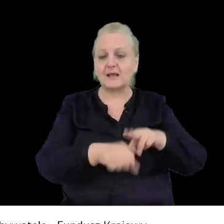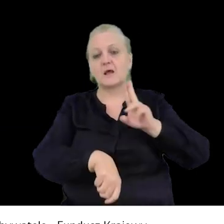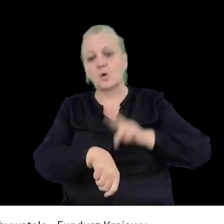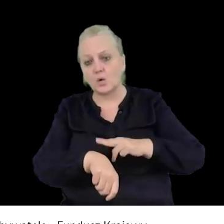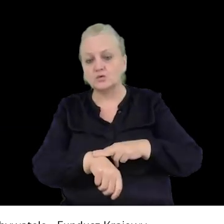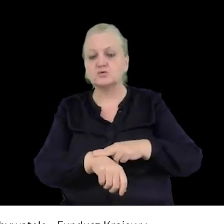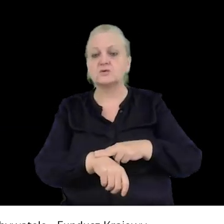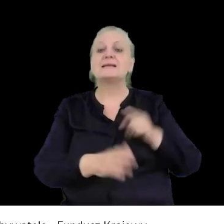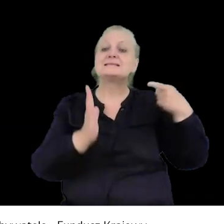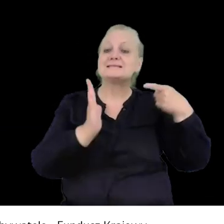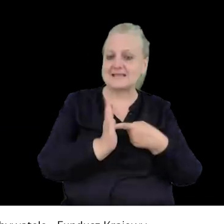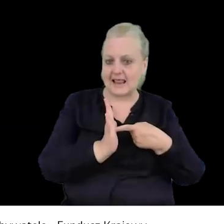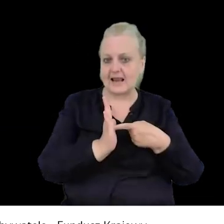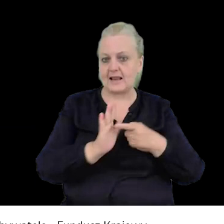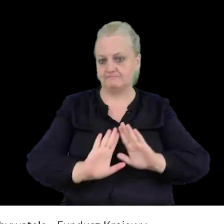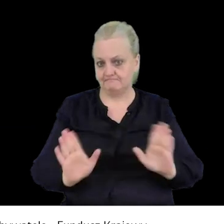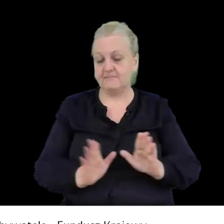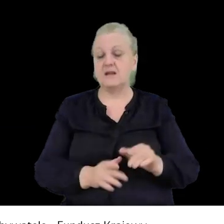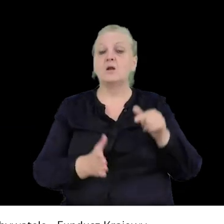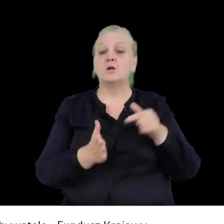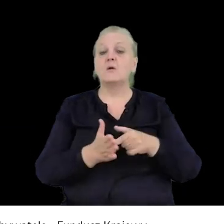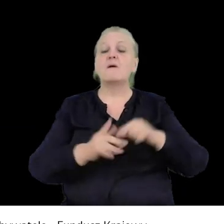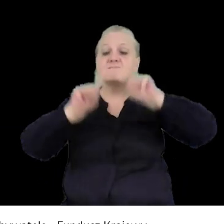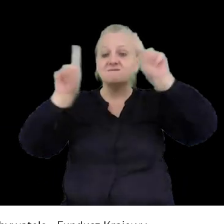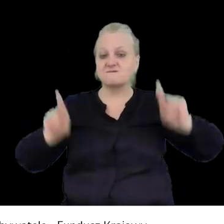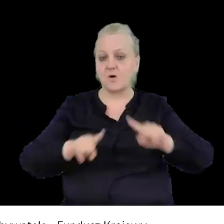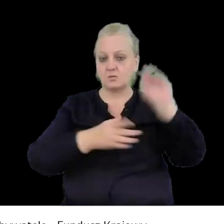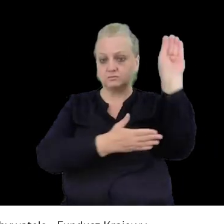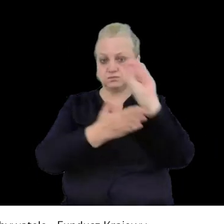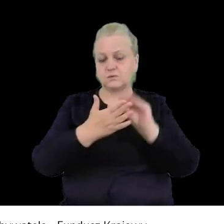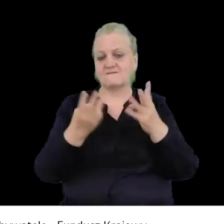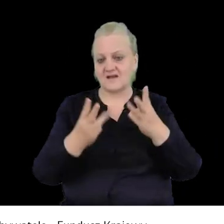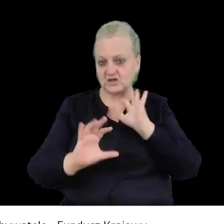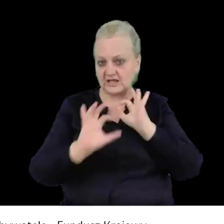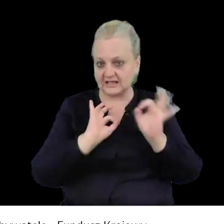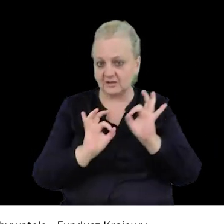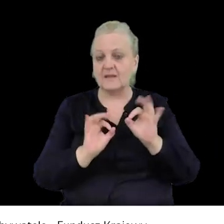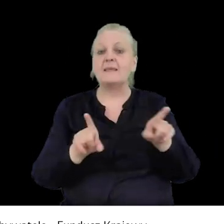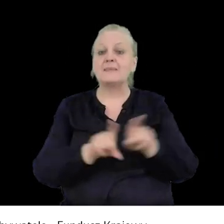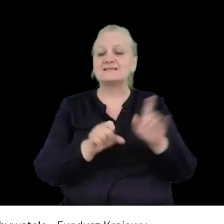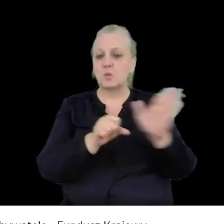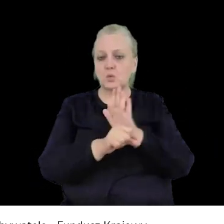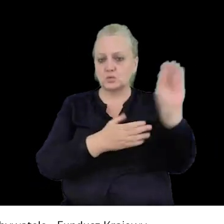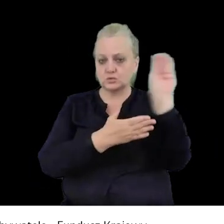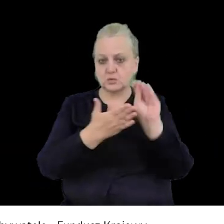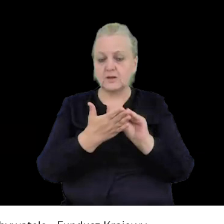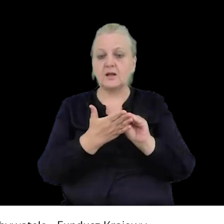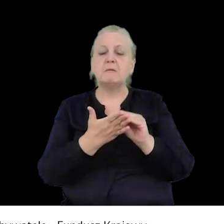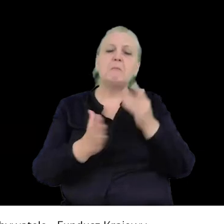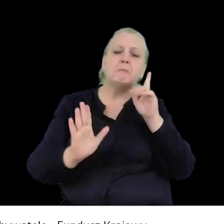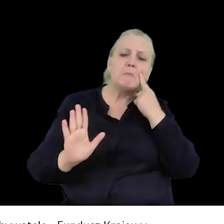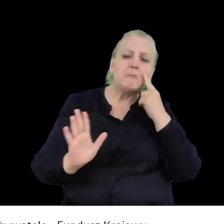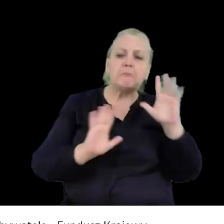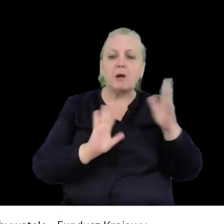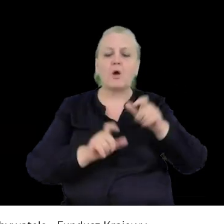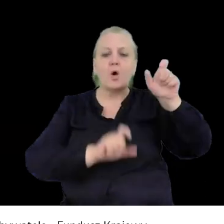godzinie w takim i takim celu. I w formularzu też to są najważniejsze informacje, nam też się uzupełnia, ile osób prawdopodobnie będzie